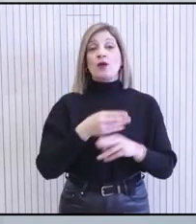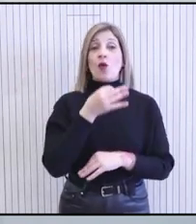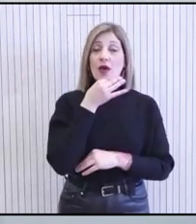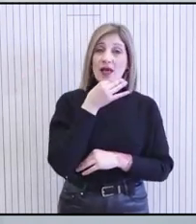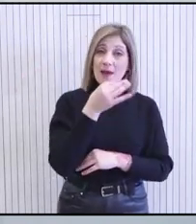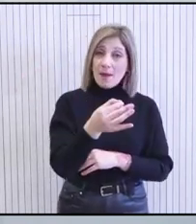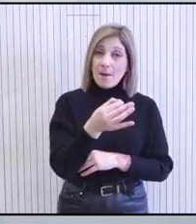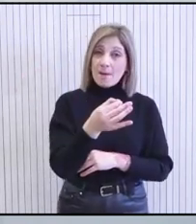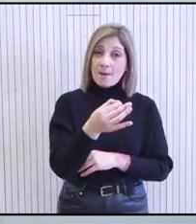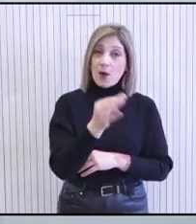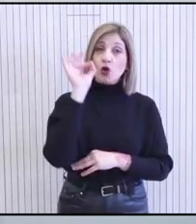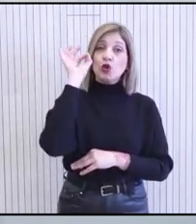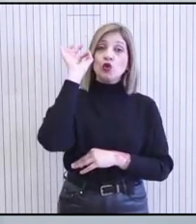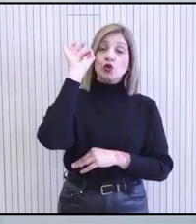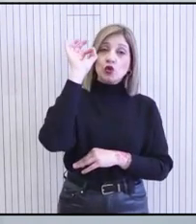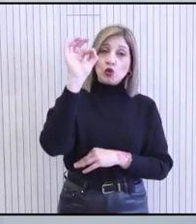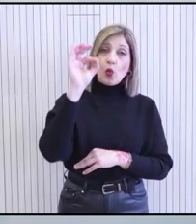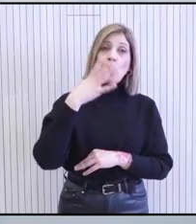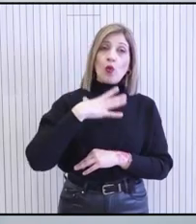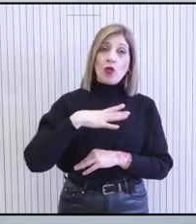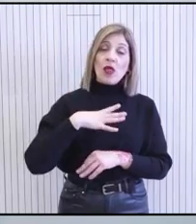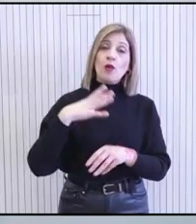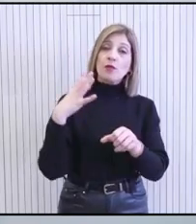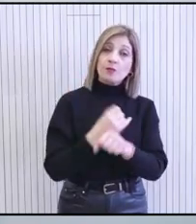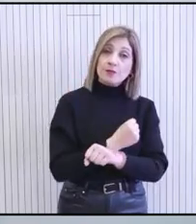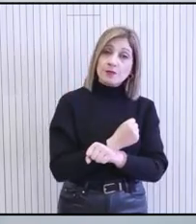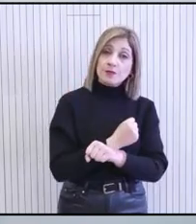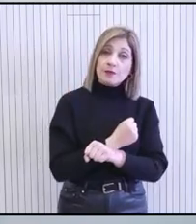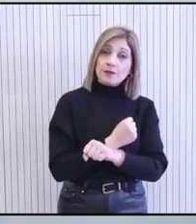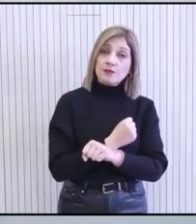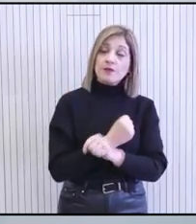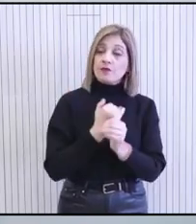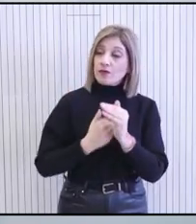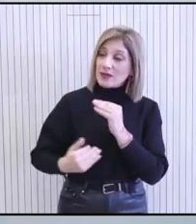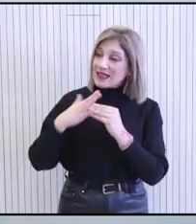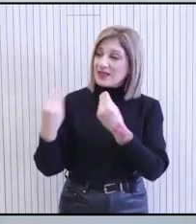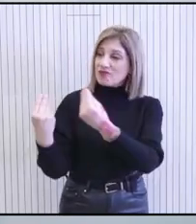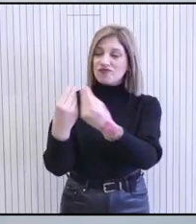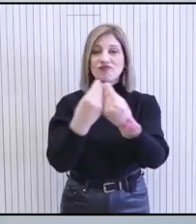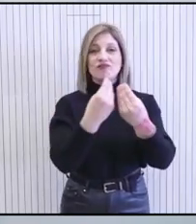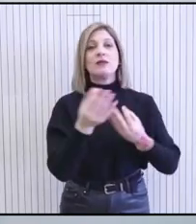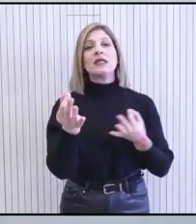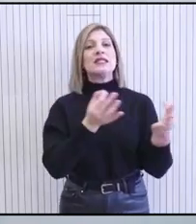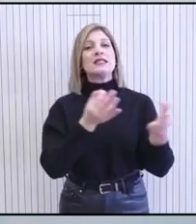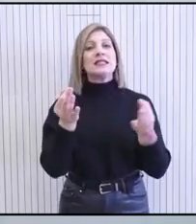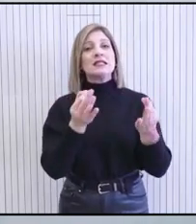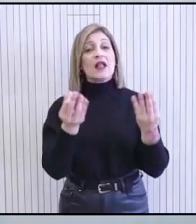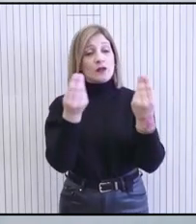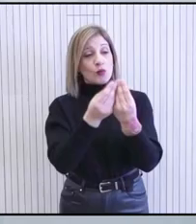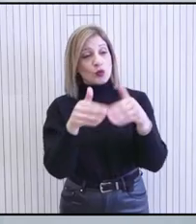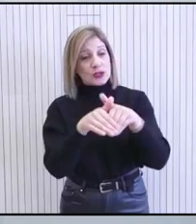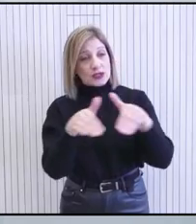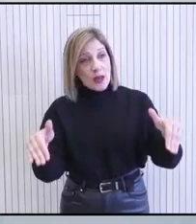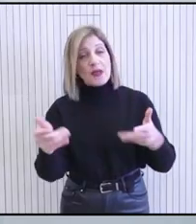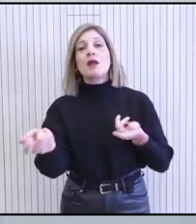είναι ως στόχο, ως ότο δυνατόν, η επίτευξη της εναρμόνισης των αμυντικών σχεδιασμών της χώρας μας με